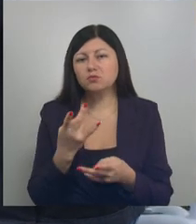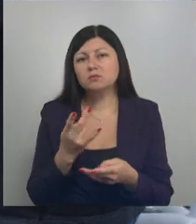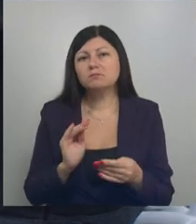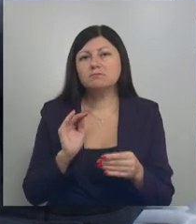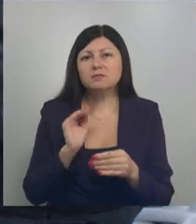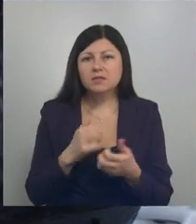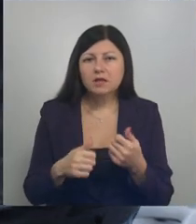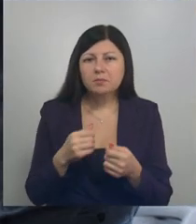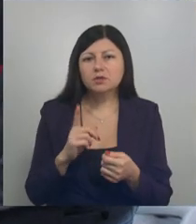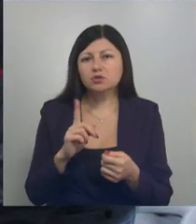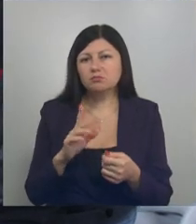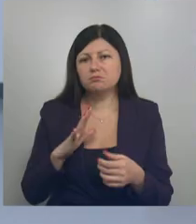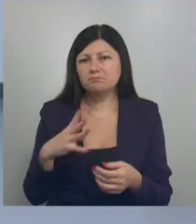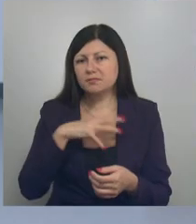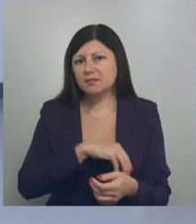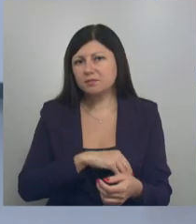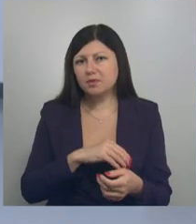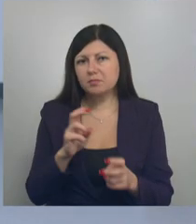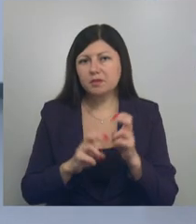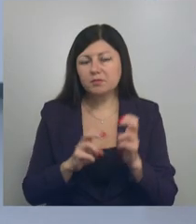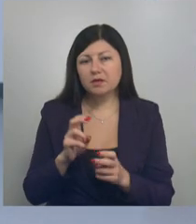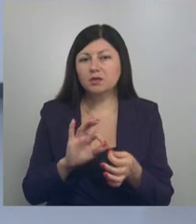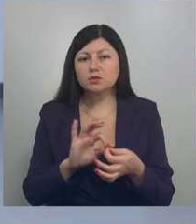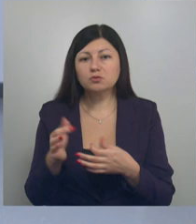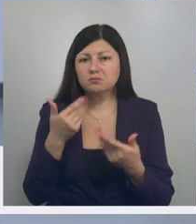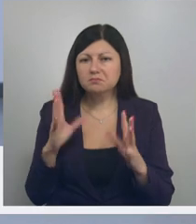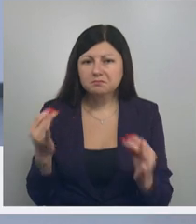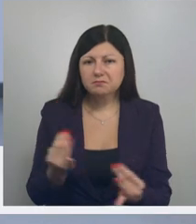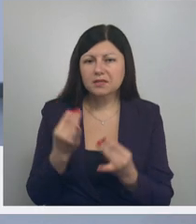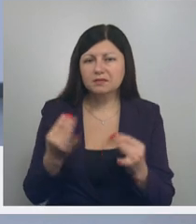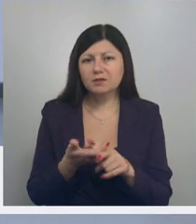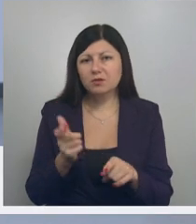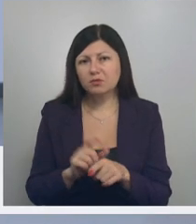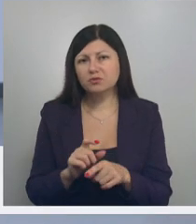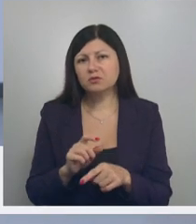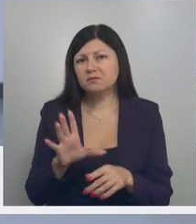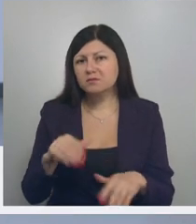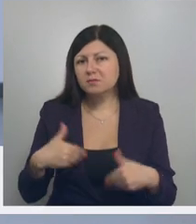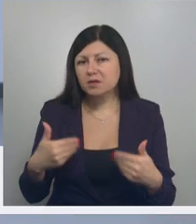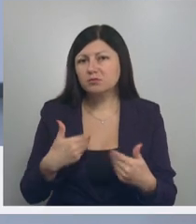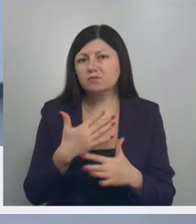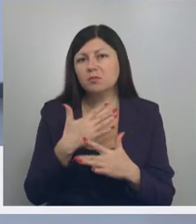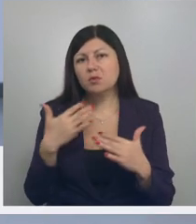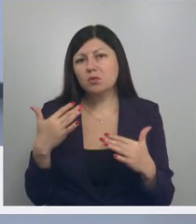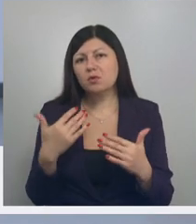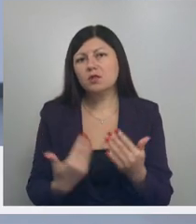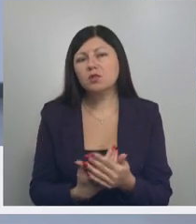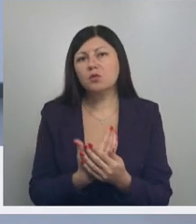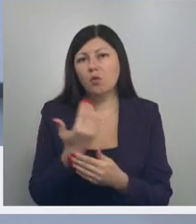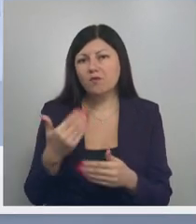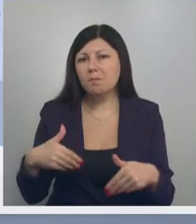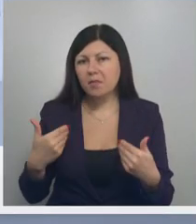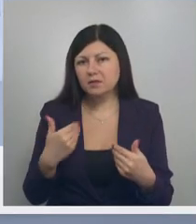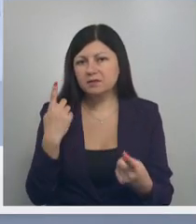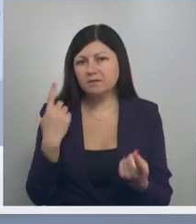максимальной прибыли для предприятия. Ничего не сложного, все интересное, все продуктивное, много новой полезной